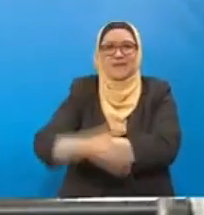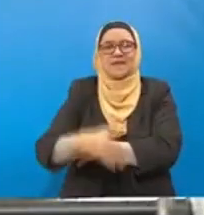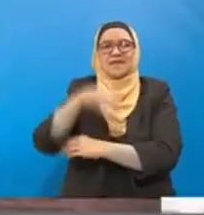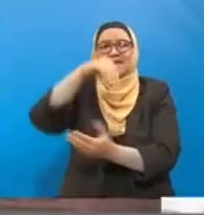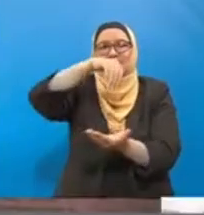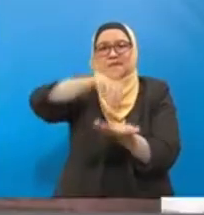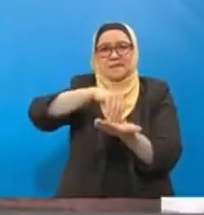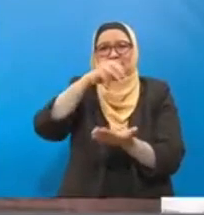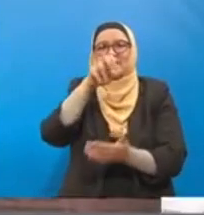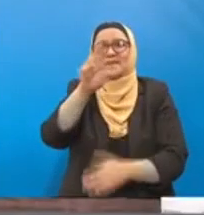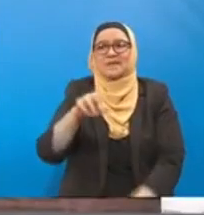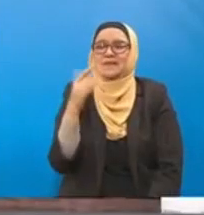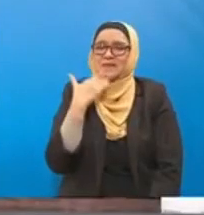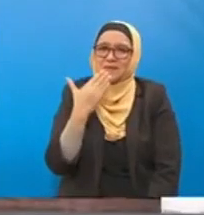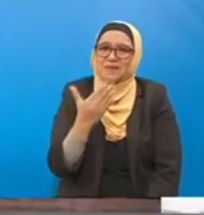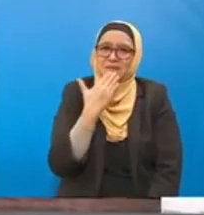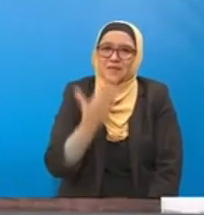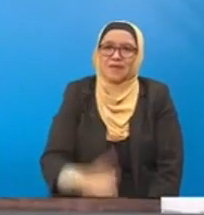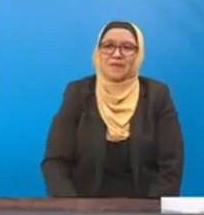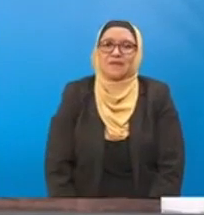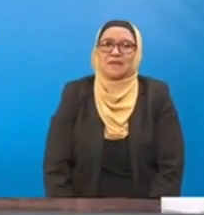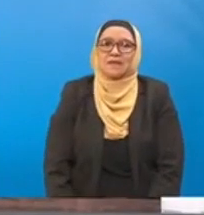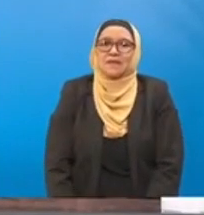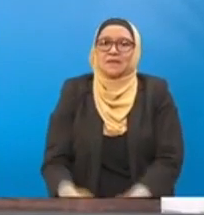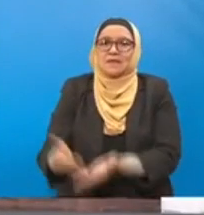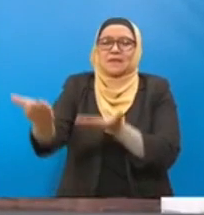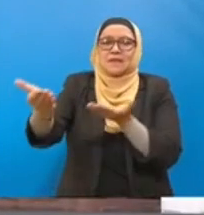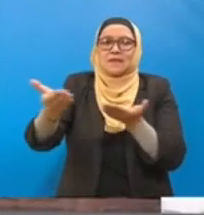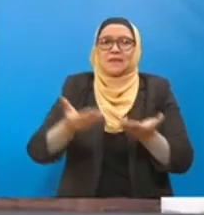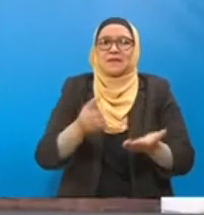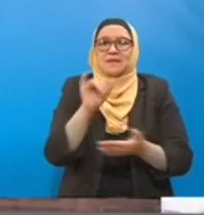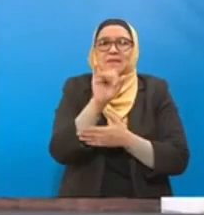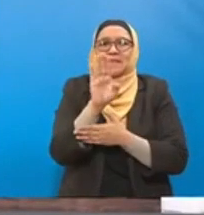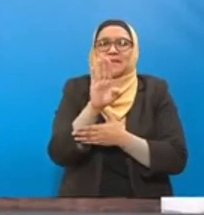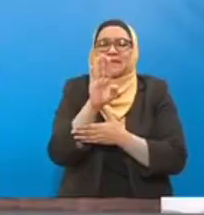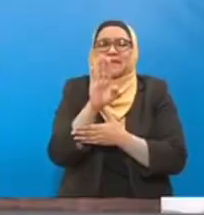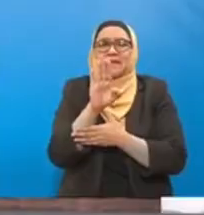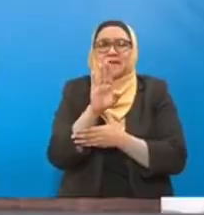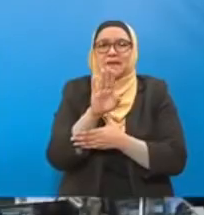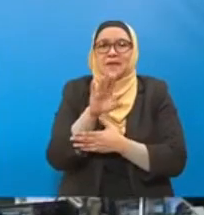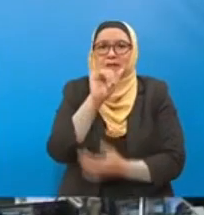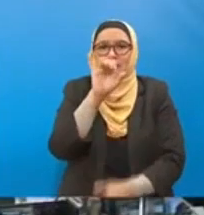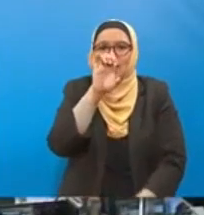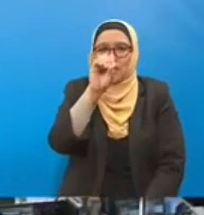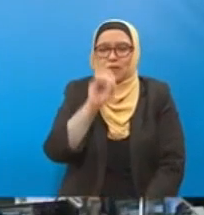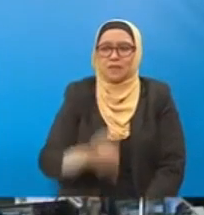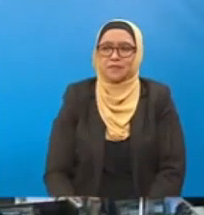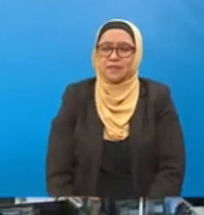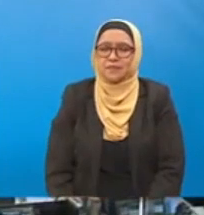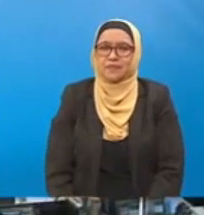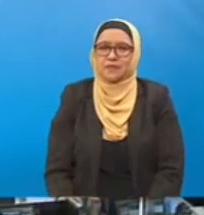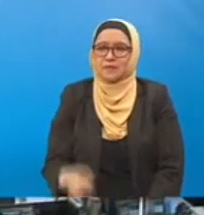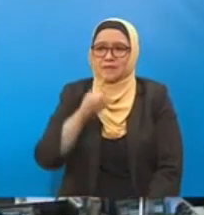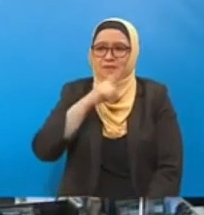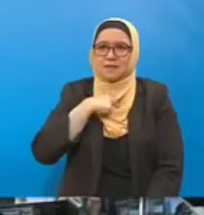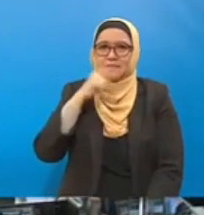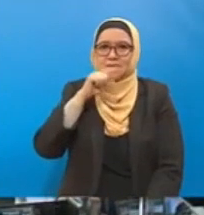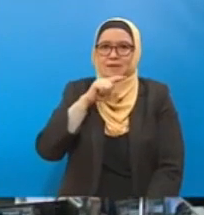Seterusnya, saya ingin menjemput Yang Mohamad Puan Yeo B. Yin. Soalan seterusnya. Tuan Speaker, soalan 8.